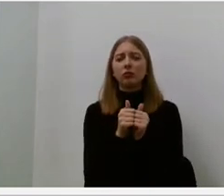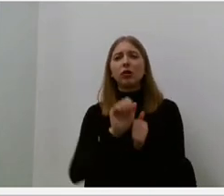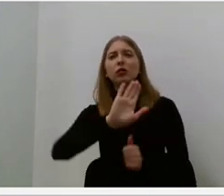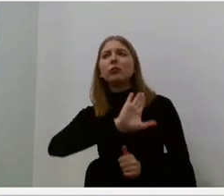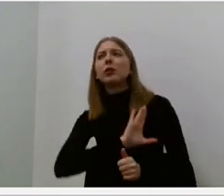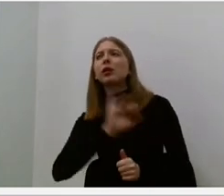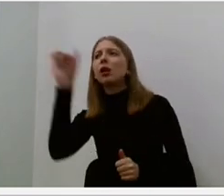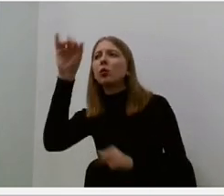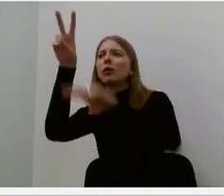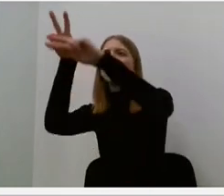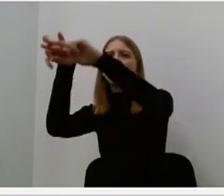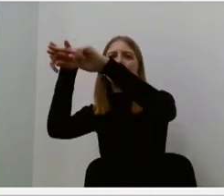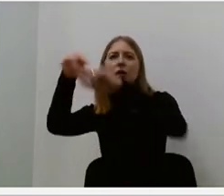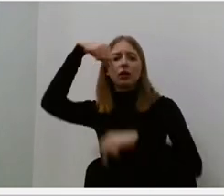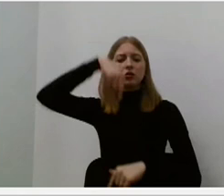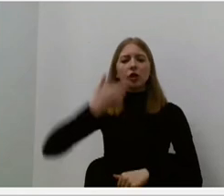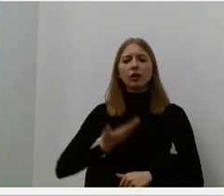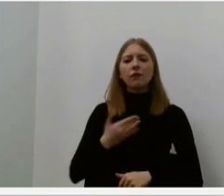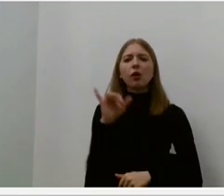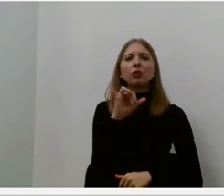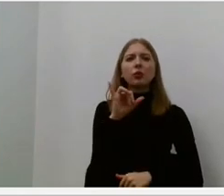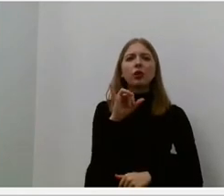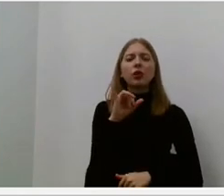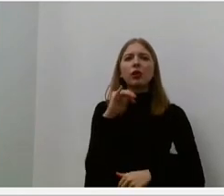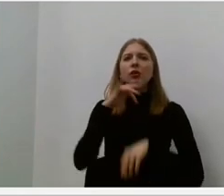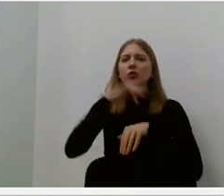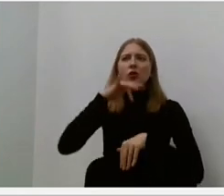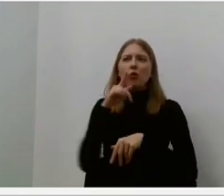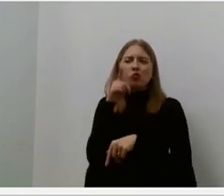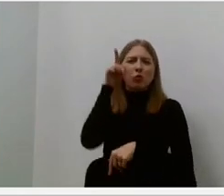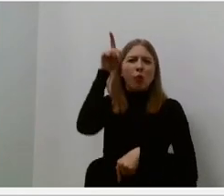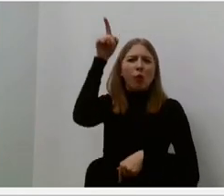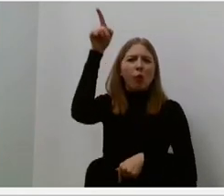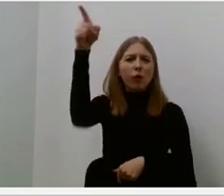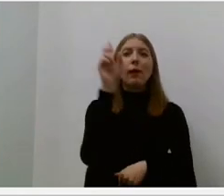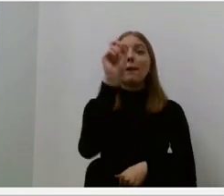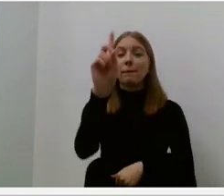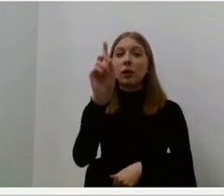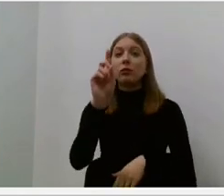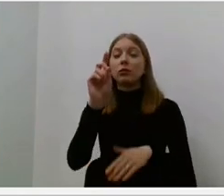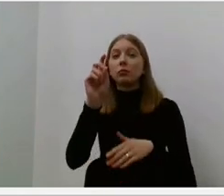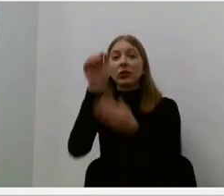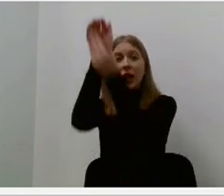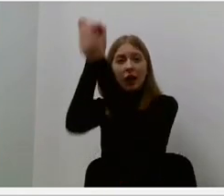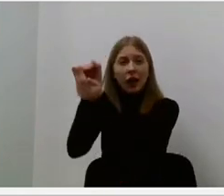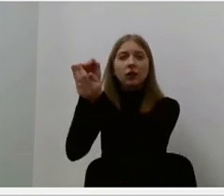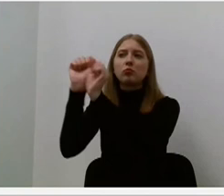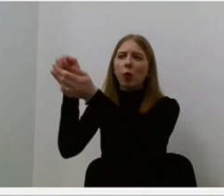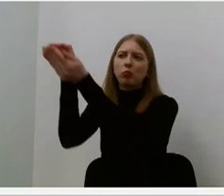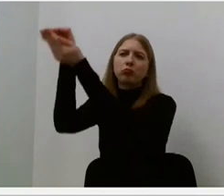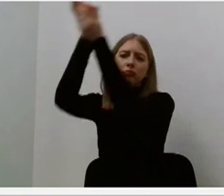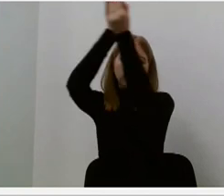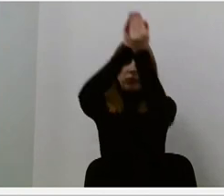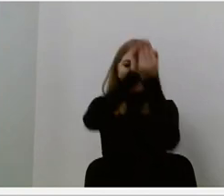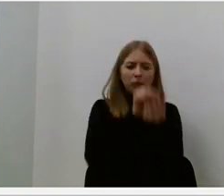neperžengiama, tuomet bent jau palaikų susigražinimas leidžia tą ryšį pajausti. Aš